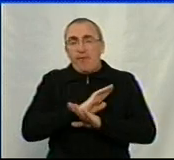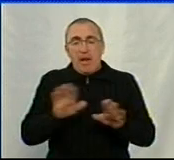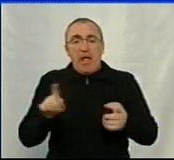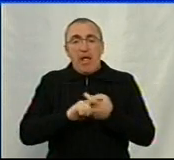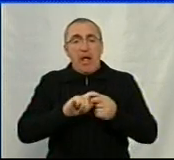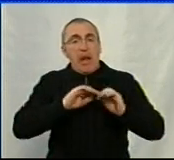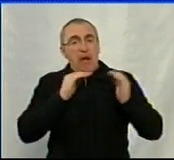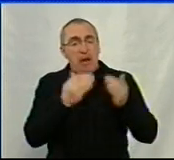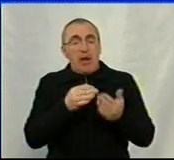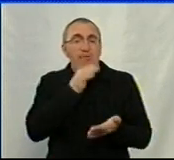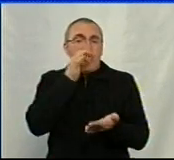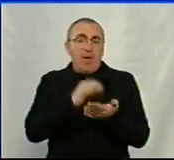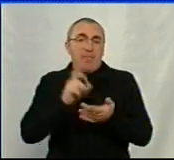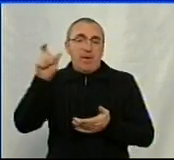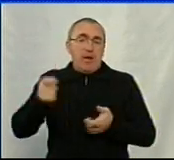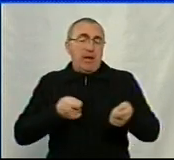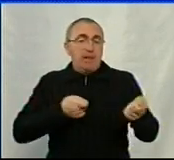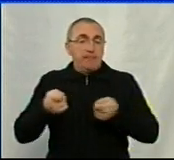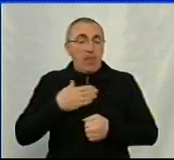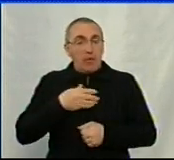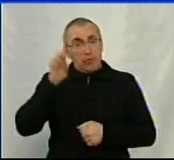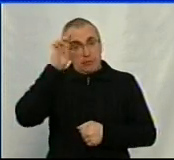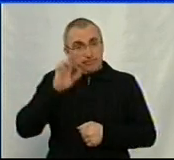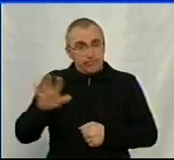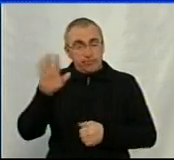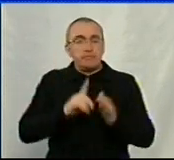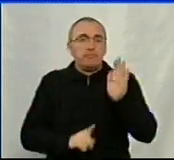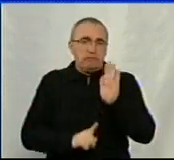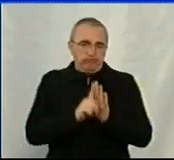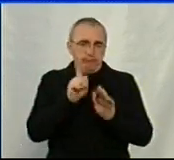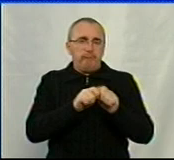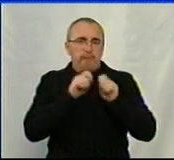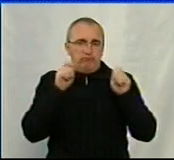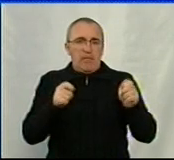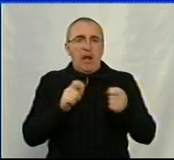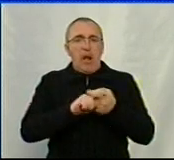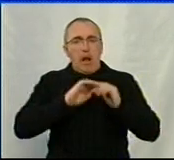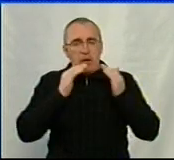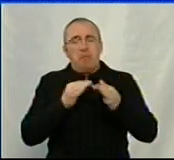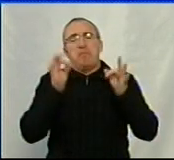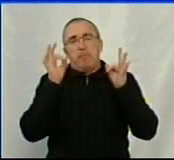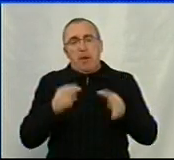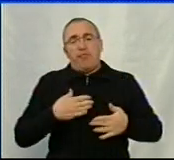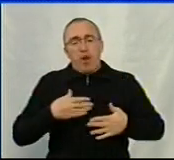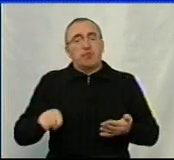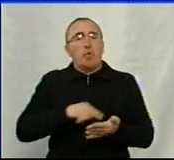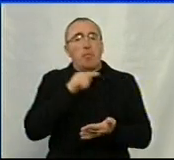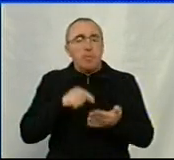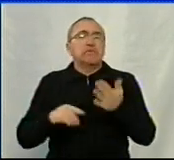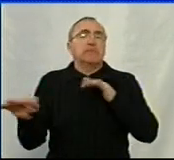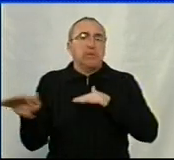це відповідальність керівників країни. Наша країна ввела карантин. Я вважаю, що це правильно. І в нашому місті також діють